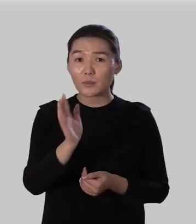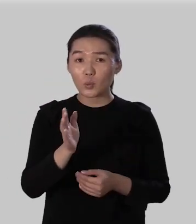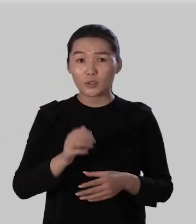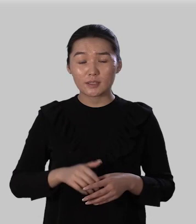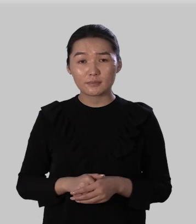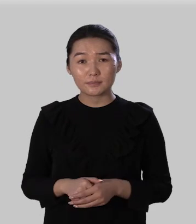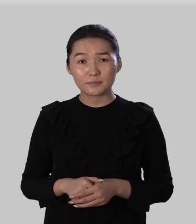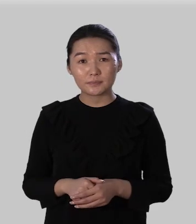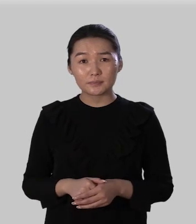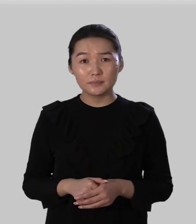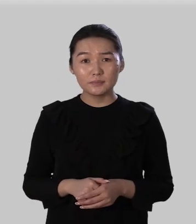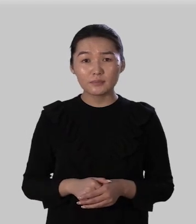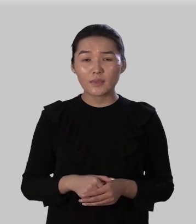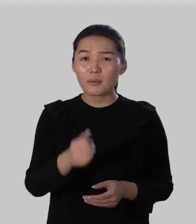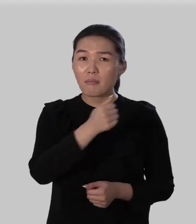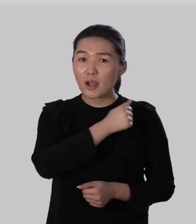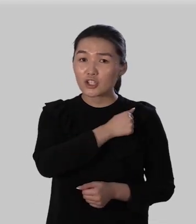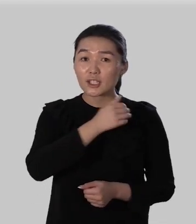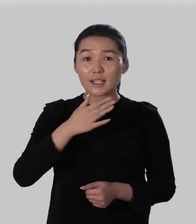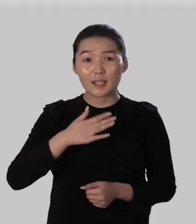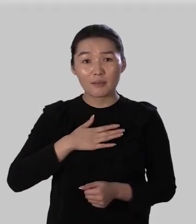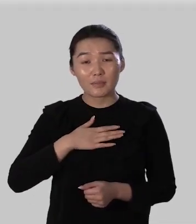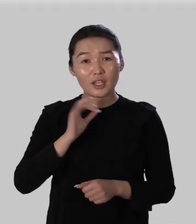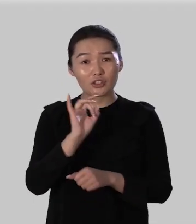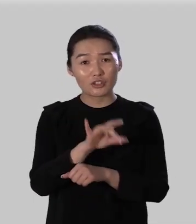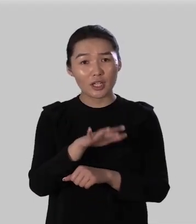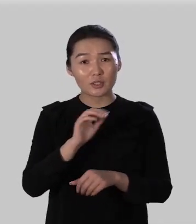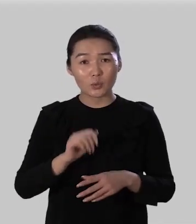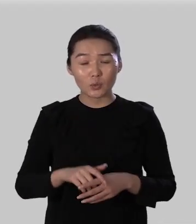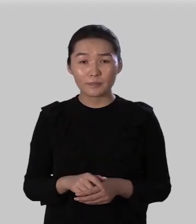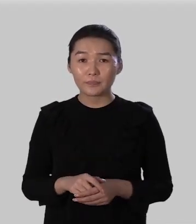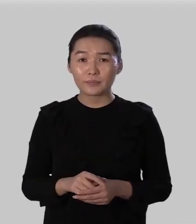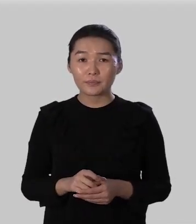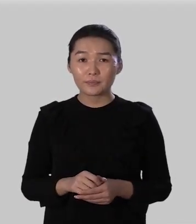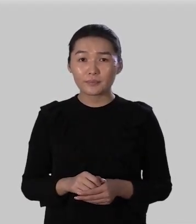матери будет пожалей меня несчастную